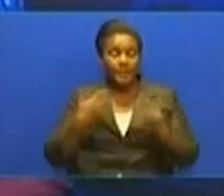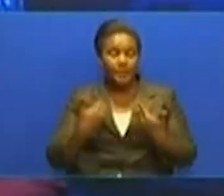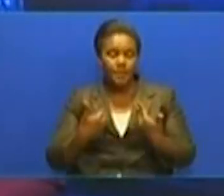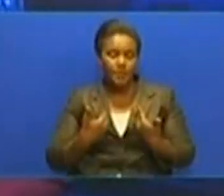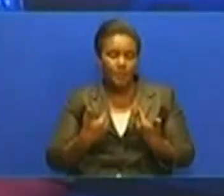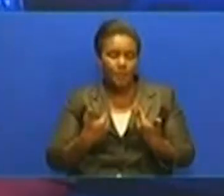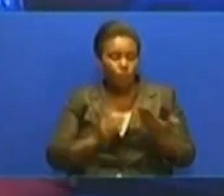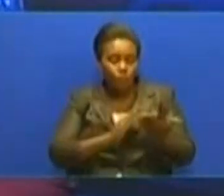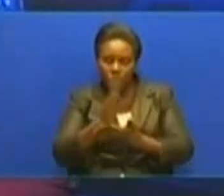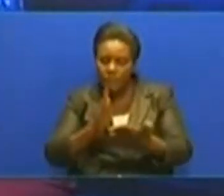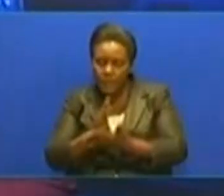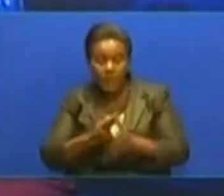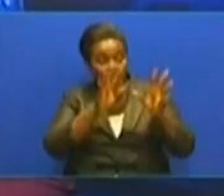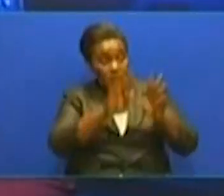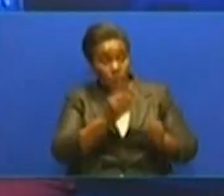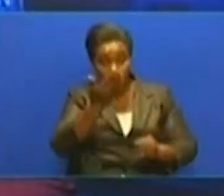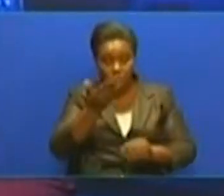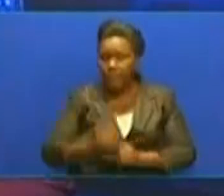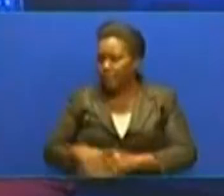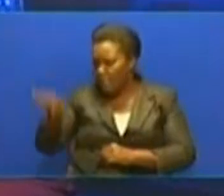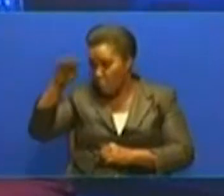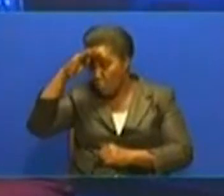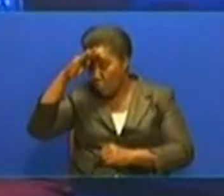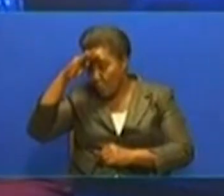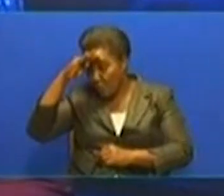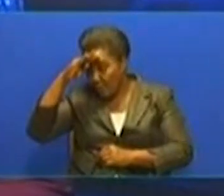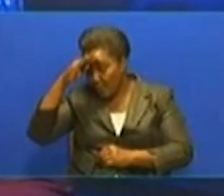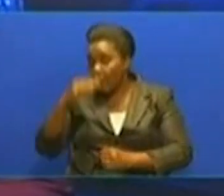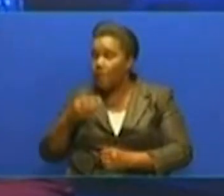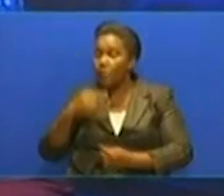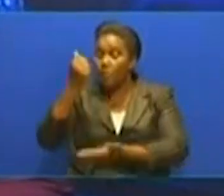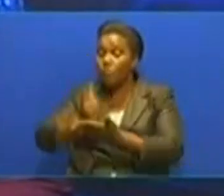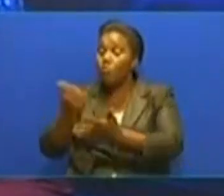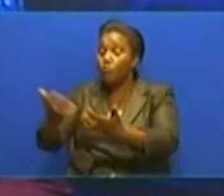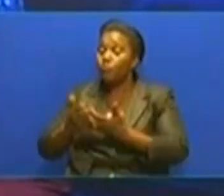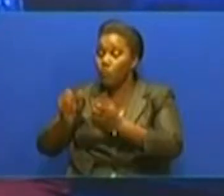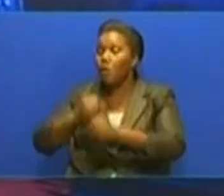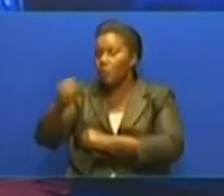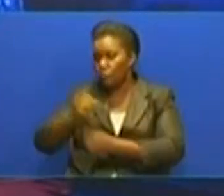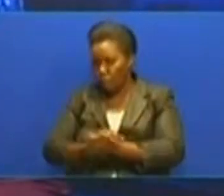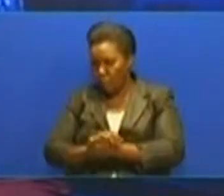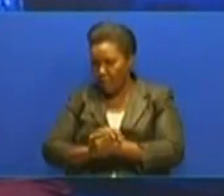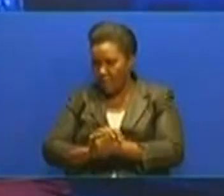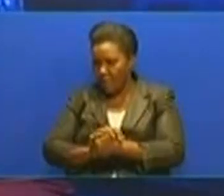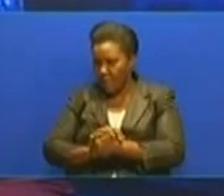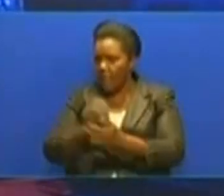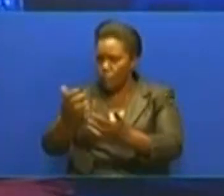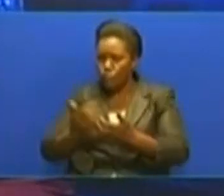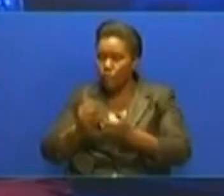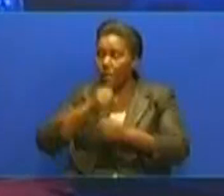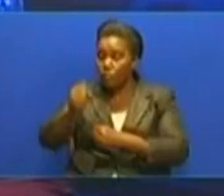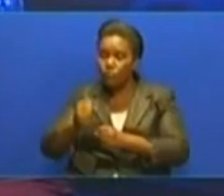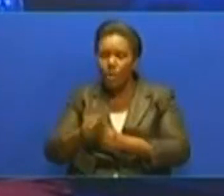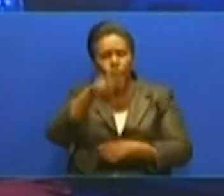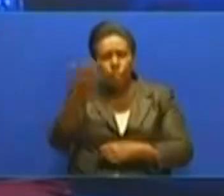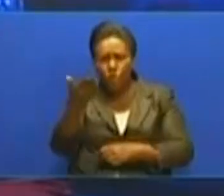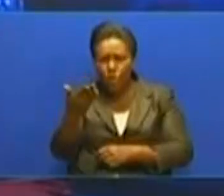huko jijini dudoma tuangazie tarifa nyingine. Jeshi la polisi nchini sasa kuachukulia hatua watono tuwa tarifa. Zinazo tuhumu